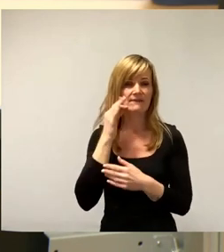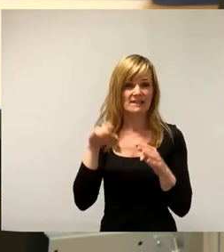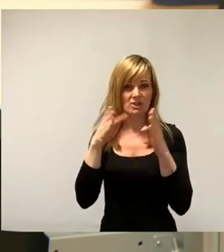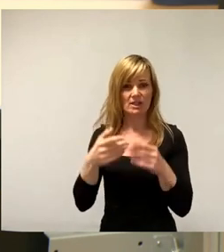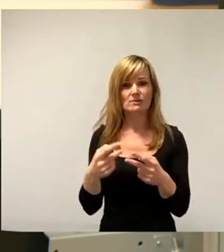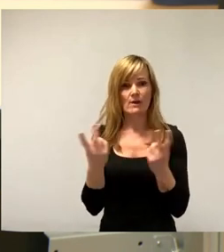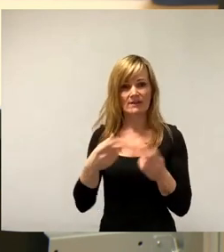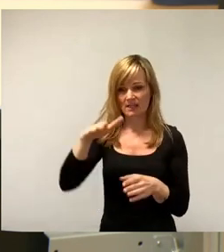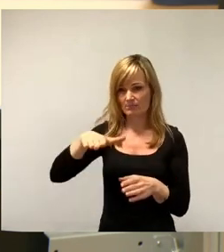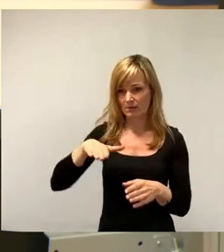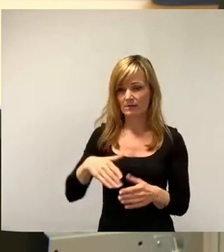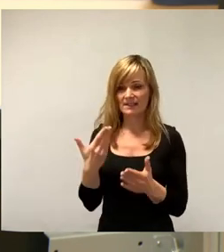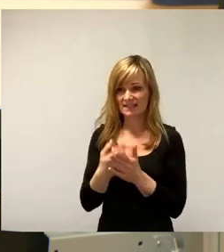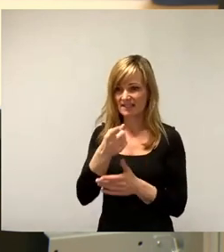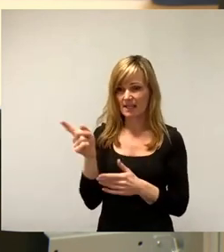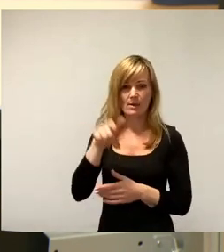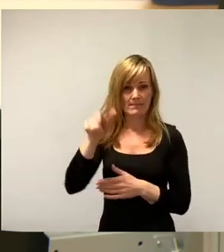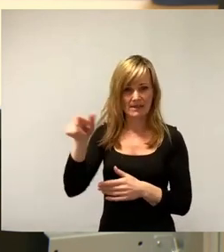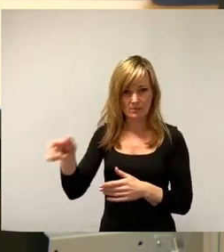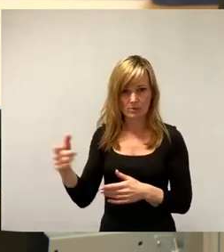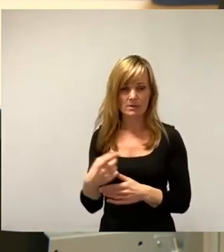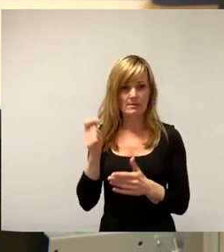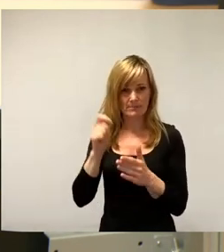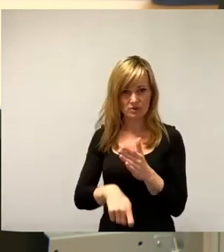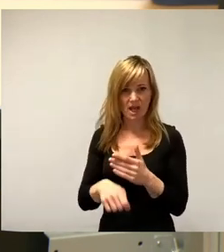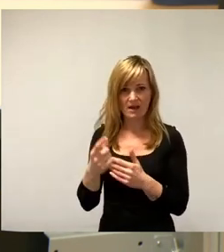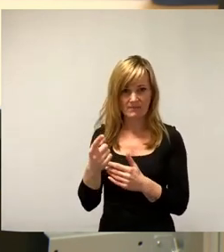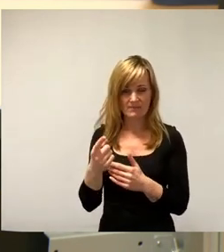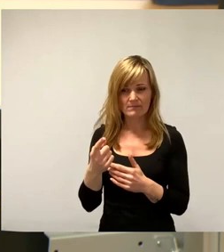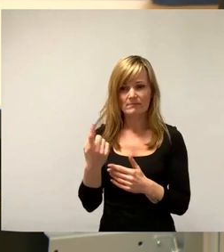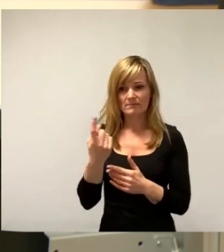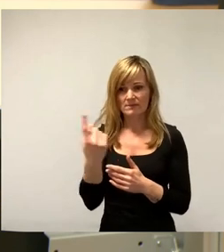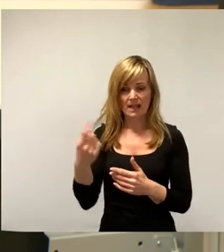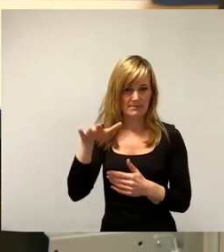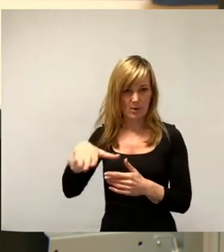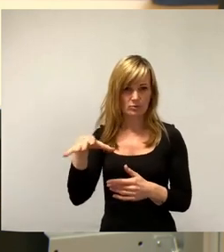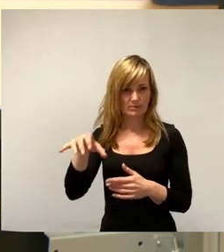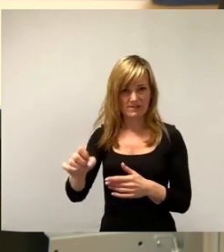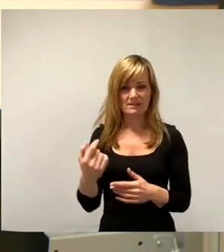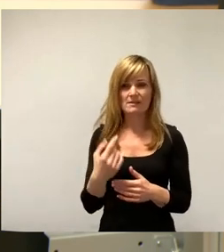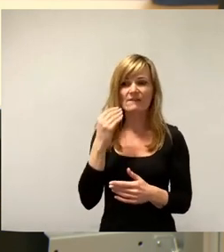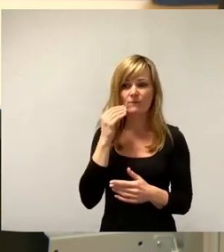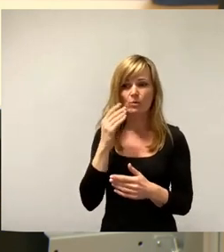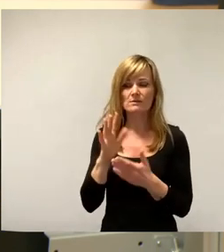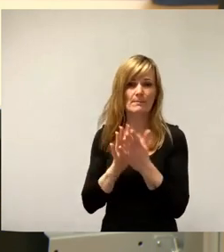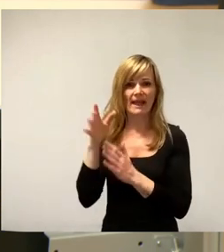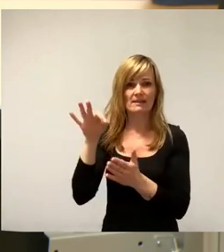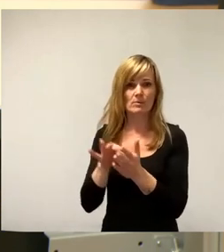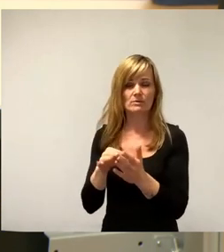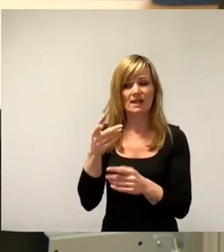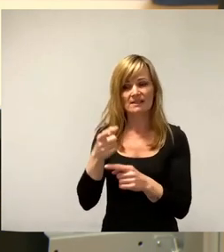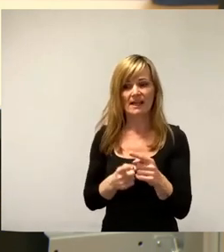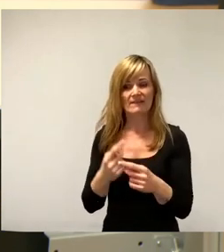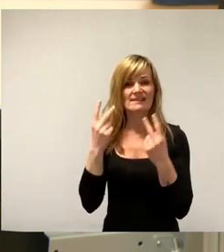Wir bestrafen also Leute für Autobesitz, die in Brennpunkten wohnen, wo im Prinzip durch teilweise wichtige Arbeitgeber,